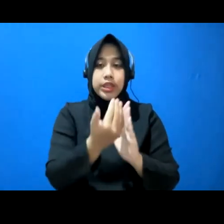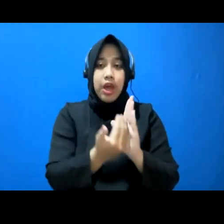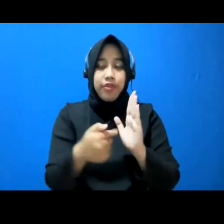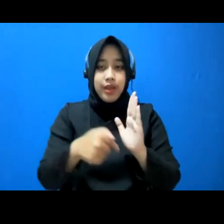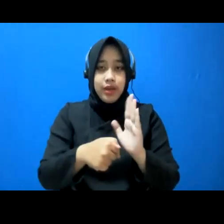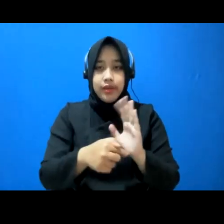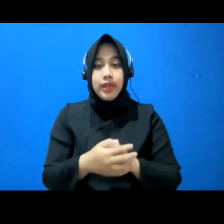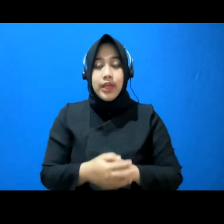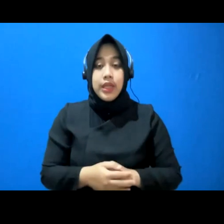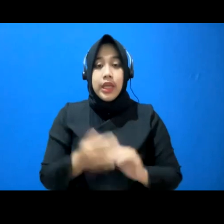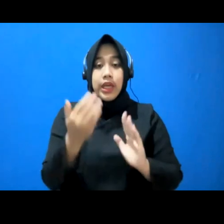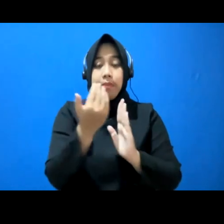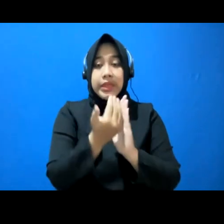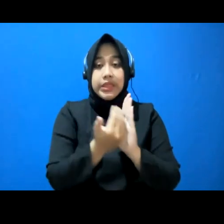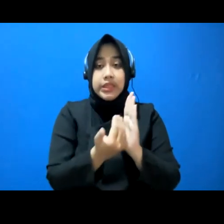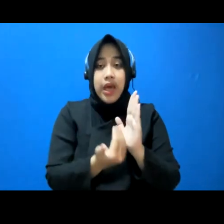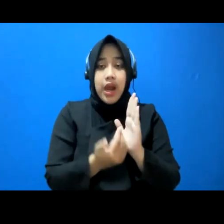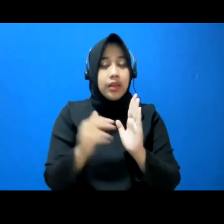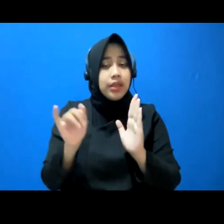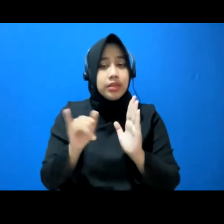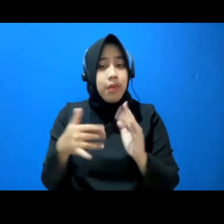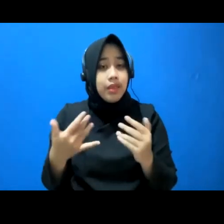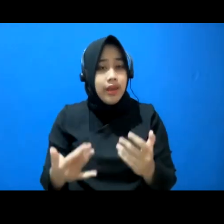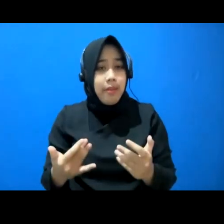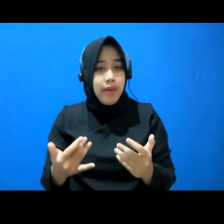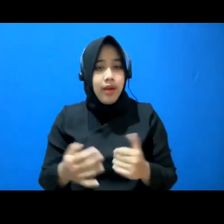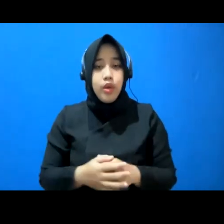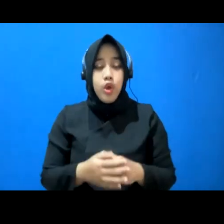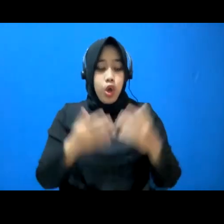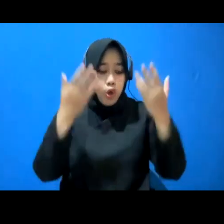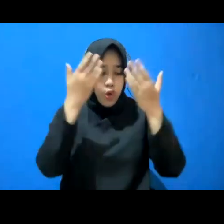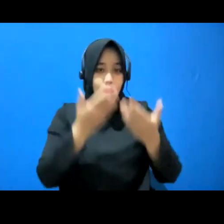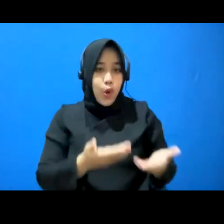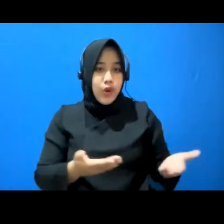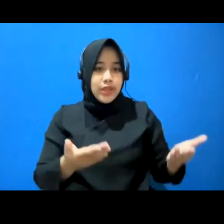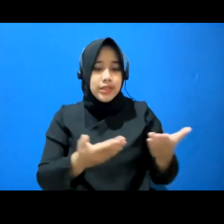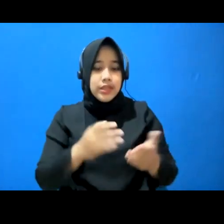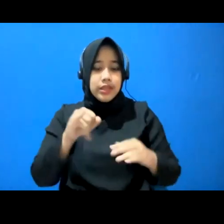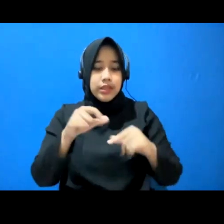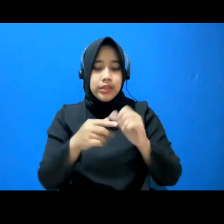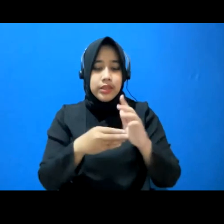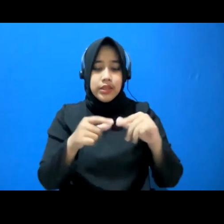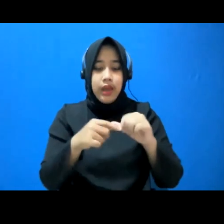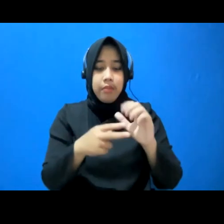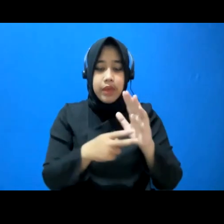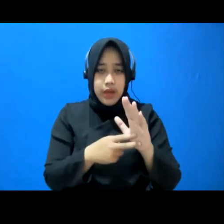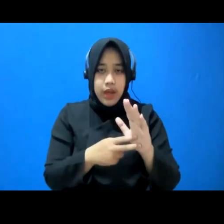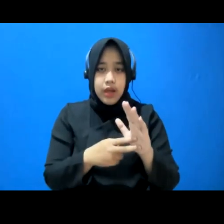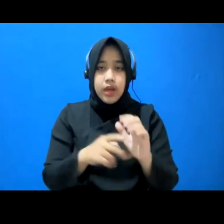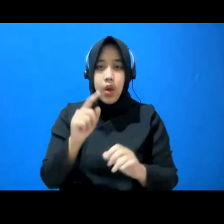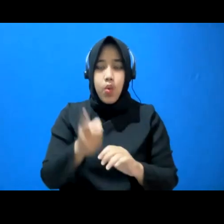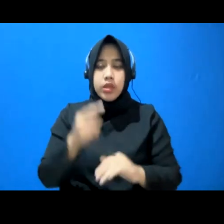Ketentuan-ketentuan persyaratannya seperti apa? Kondisi jaminan-jaminan tertentu yang harus